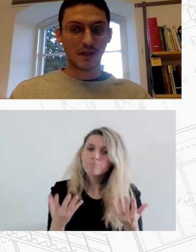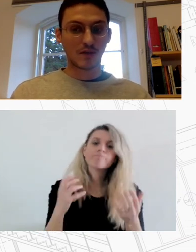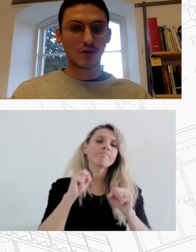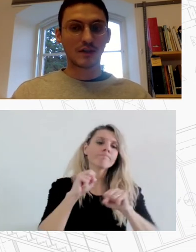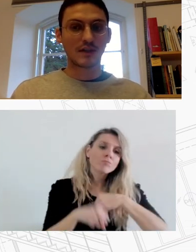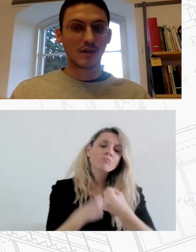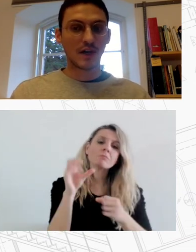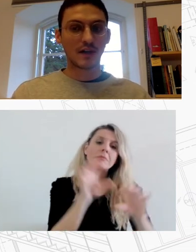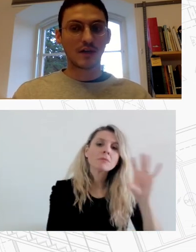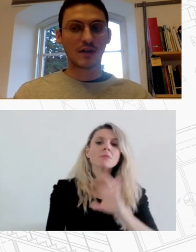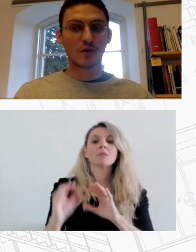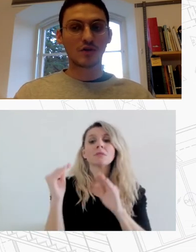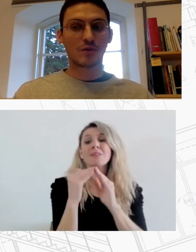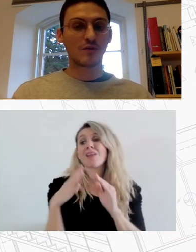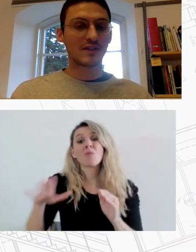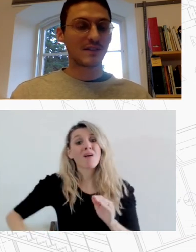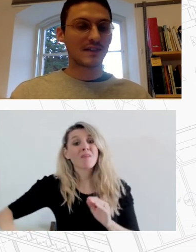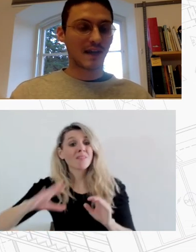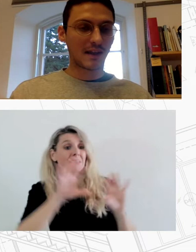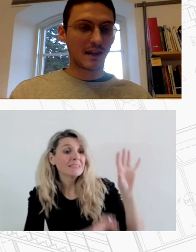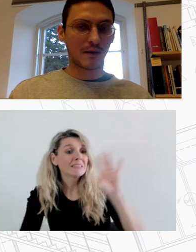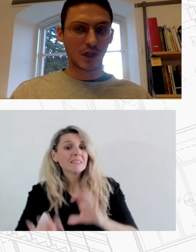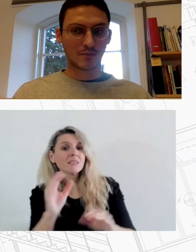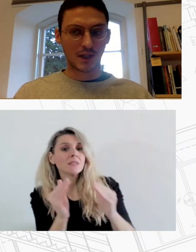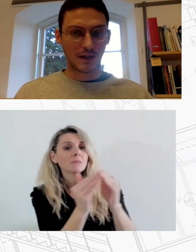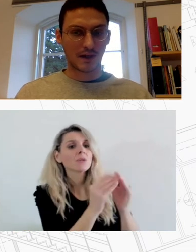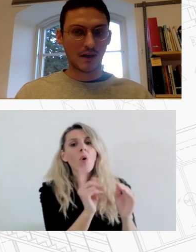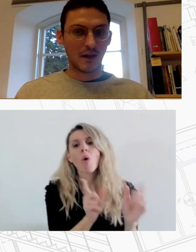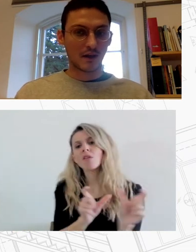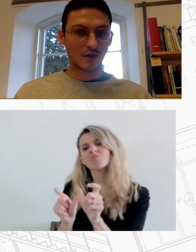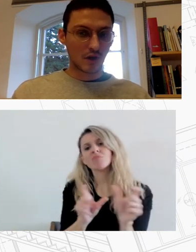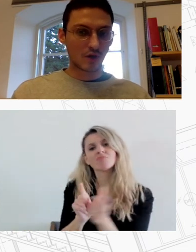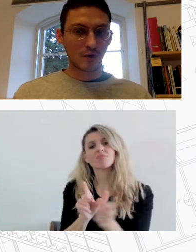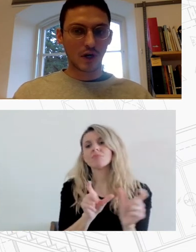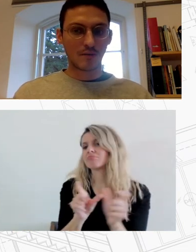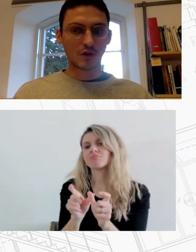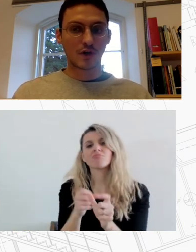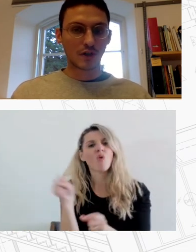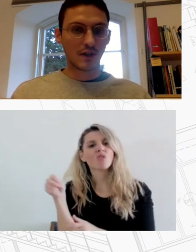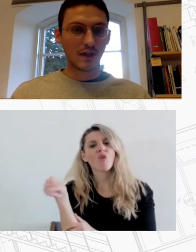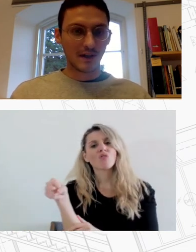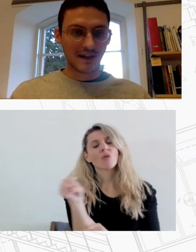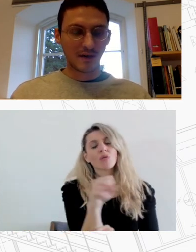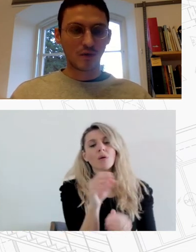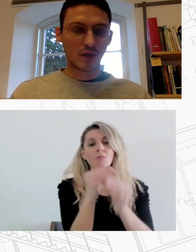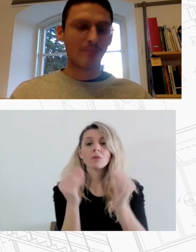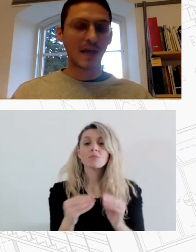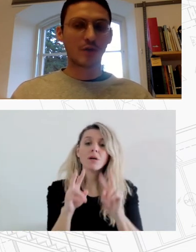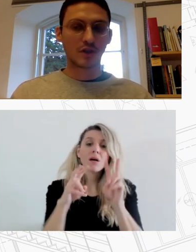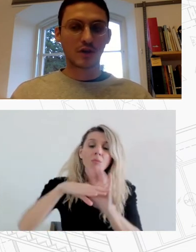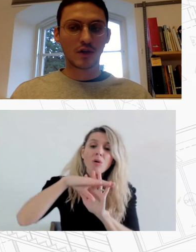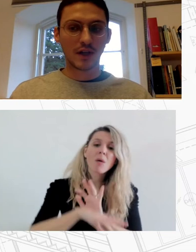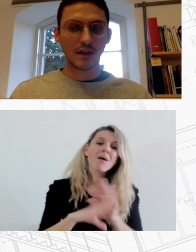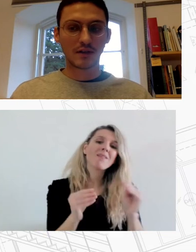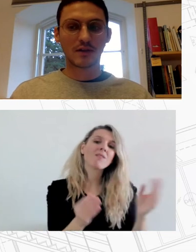σπίτι οι ετούντες άσυλο δεν κατάφεραν να αποκτήσουν πρόσβαση σε κανένα από τα σπίτια και στο τέλος του προγράμματος φιλοξενία ούτε μία